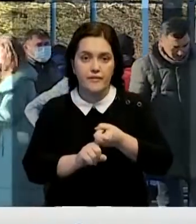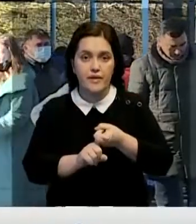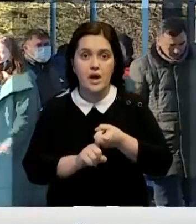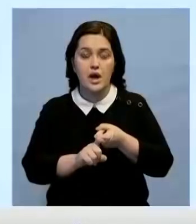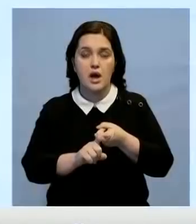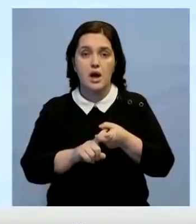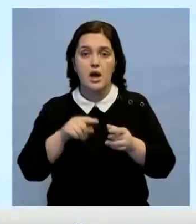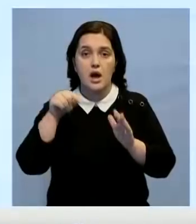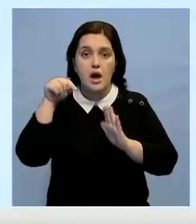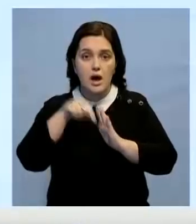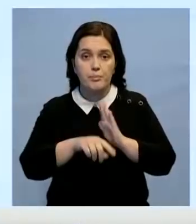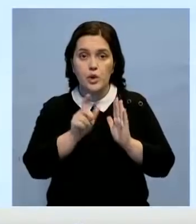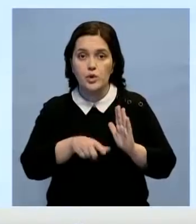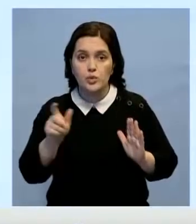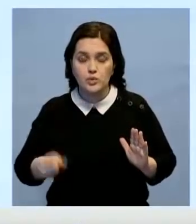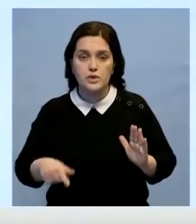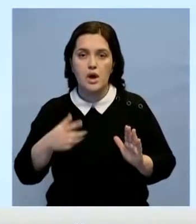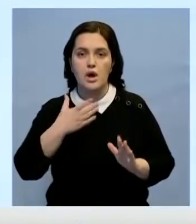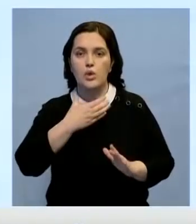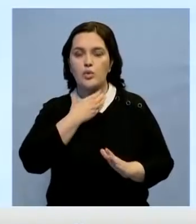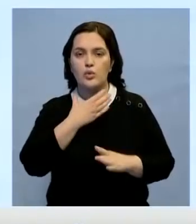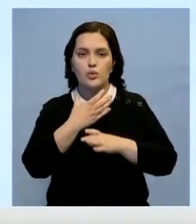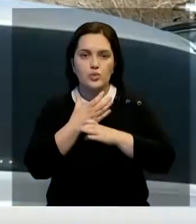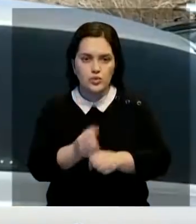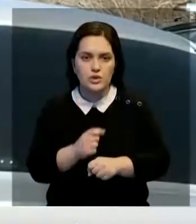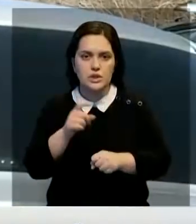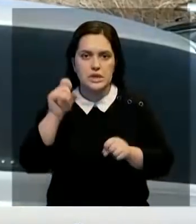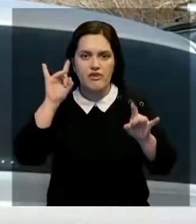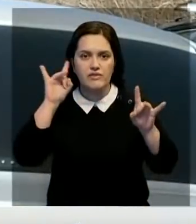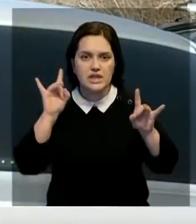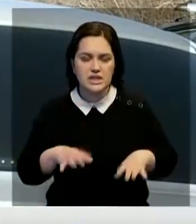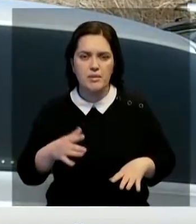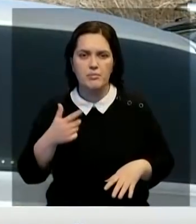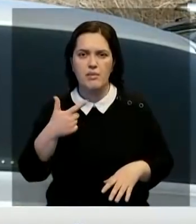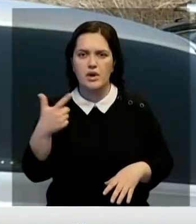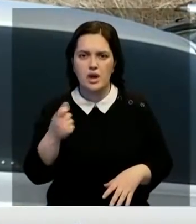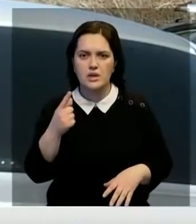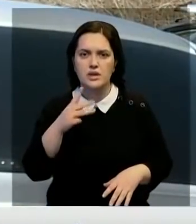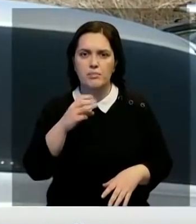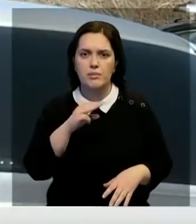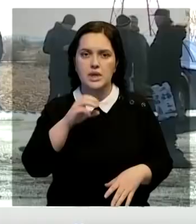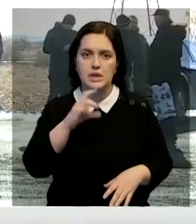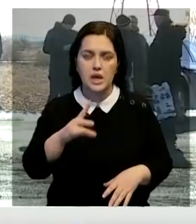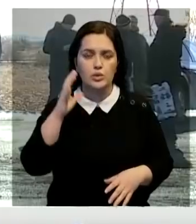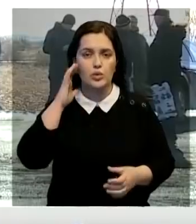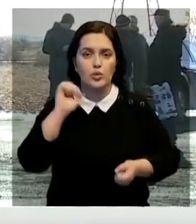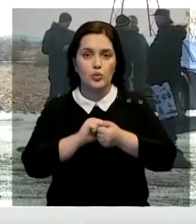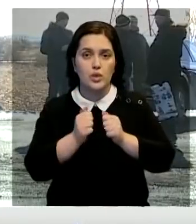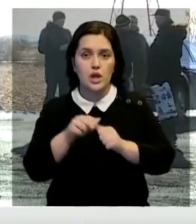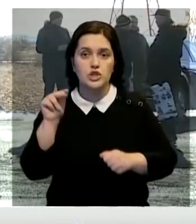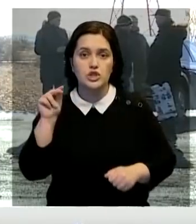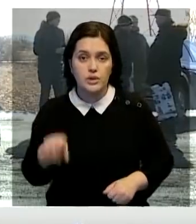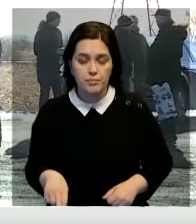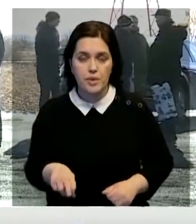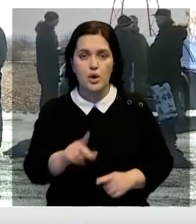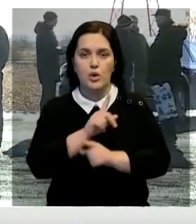Находившиеся в забое люди погибли от удушья из-за внезапного выброса метана и угля. Напомню, ЧП унесло